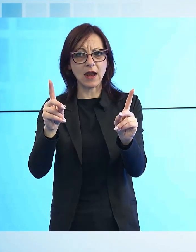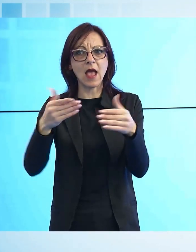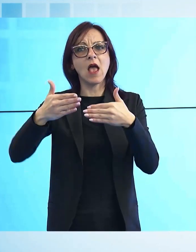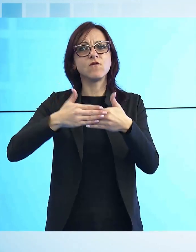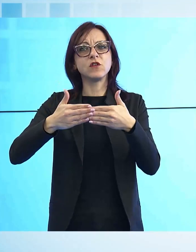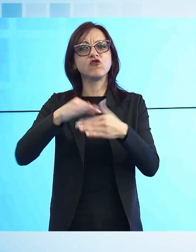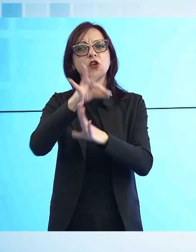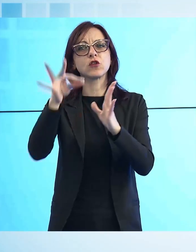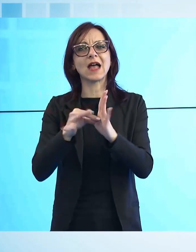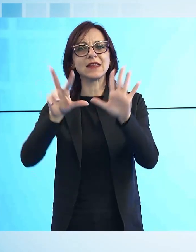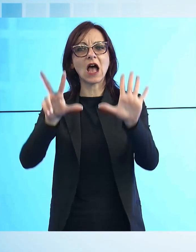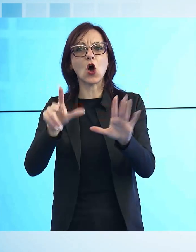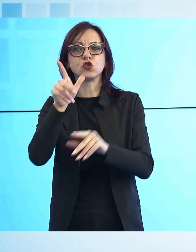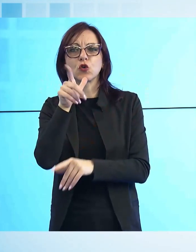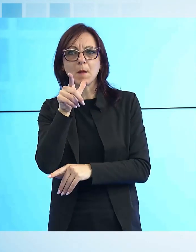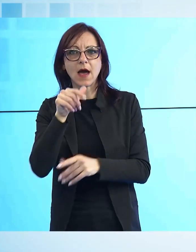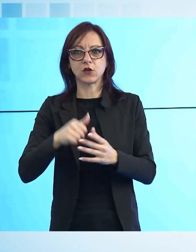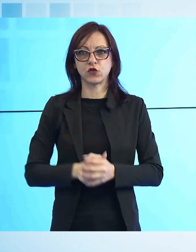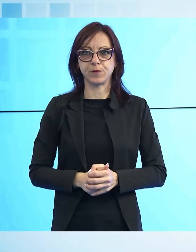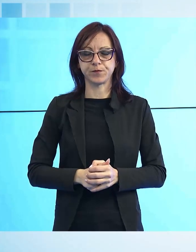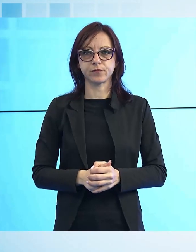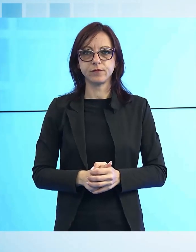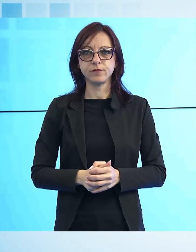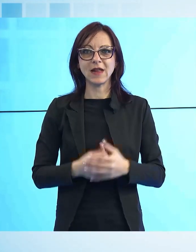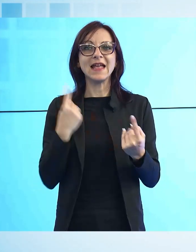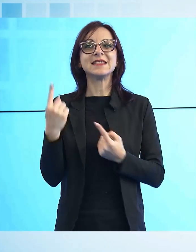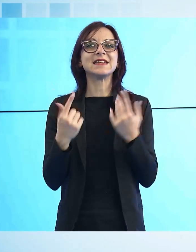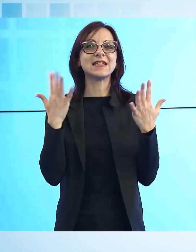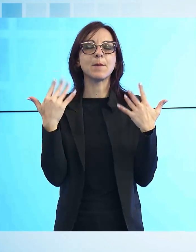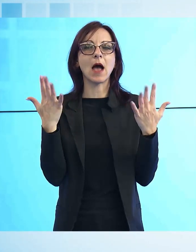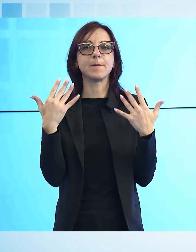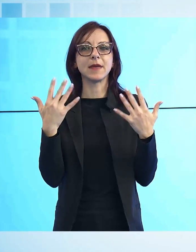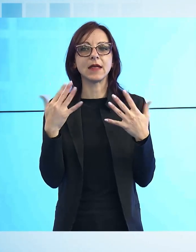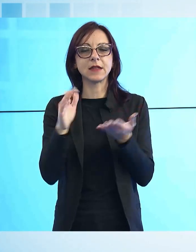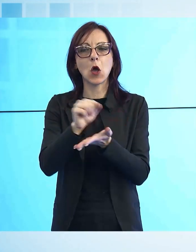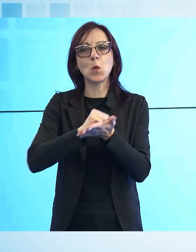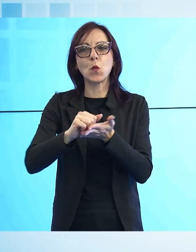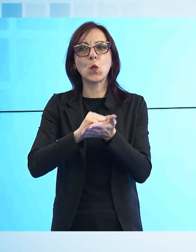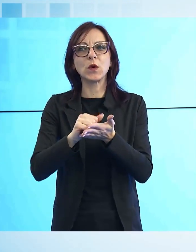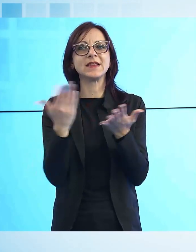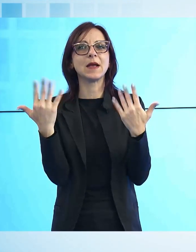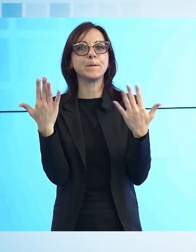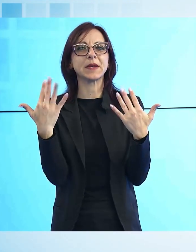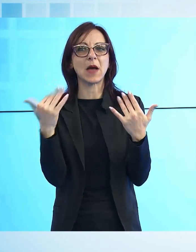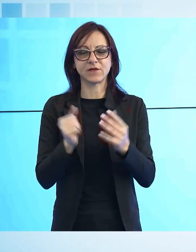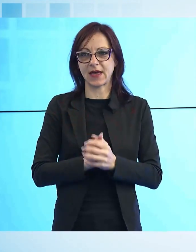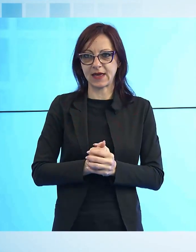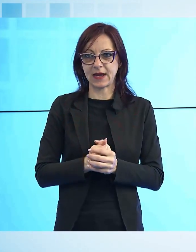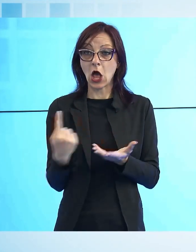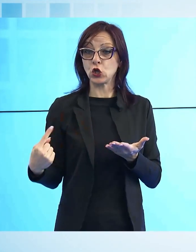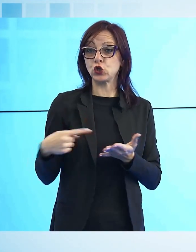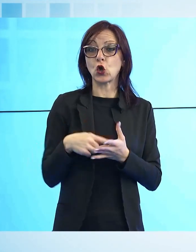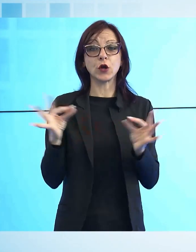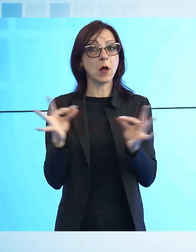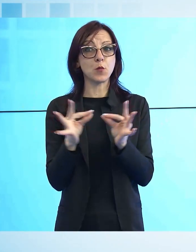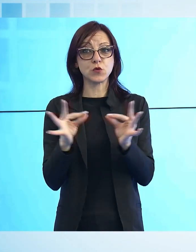Torna all'iniziativa di Sistema Ambiente per le pulizie di primavera. Con la bella stagione tornano le